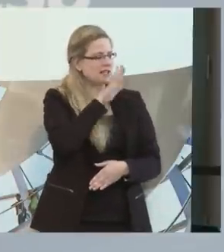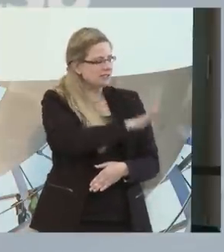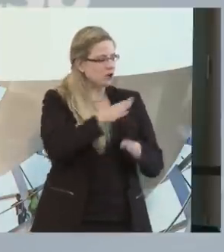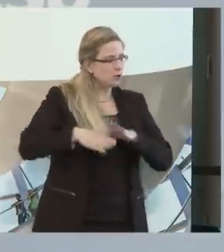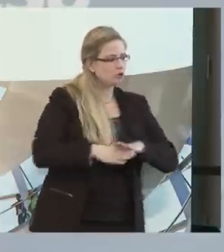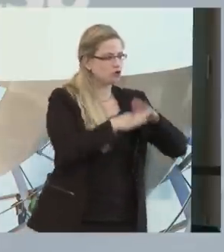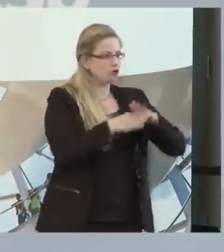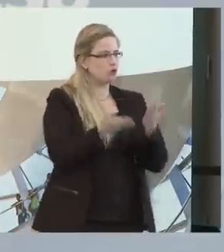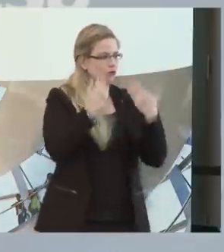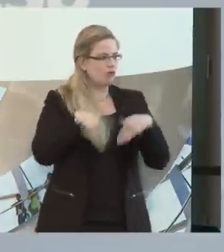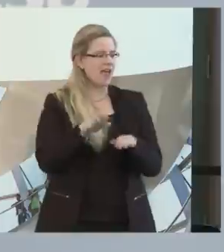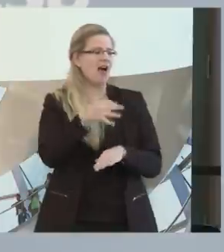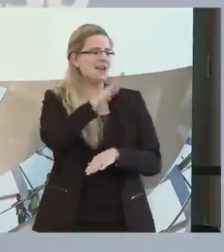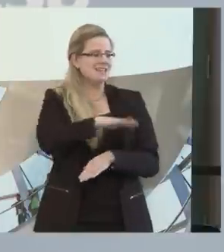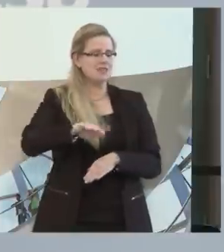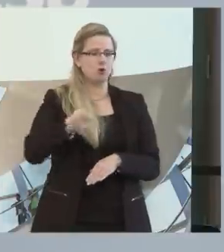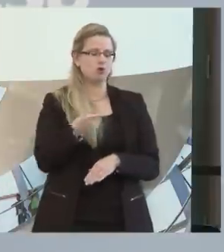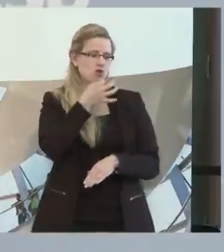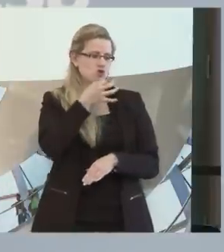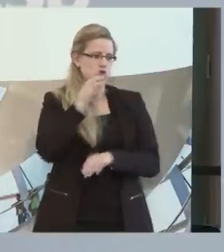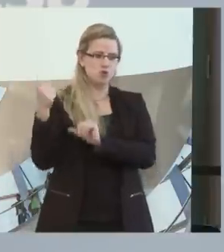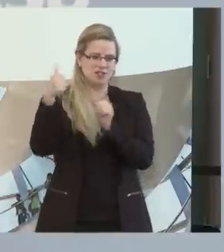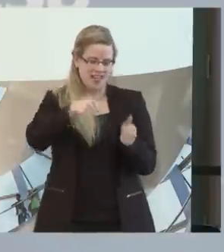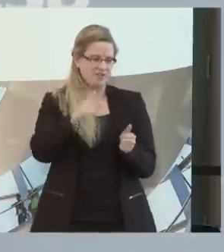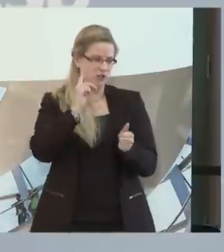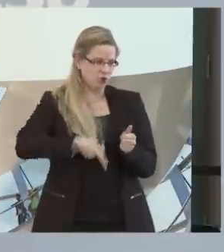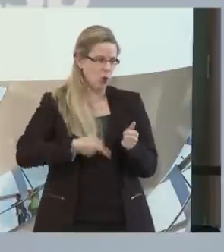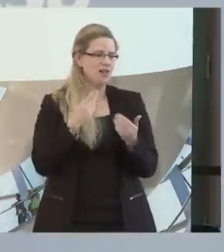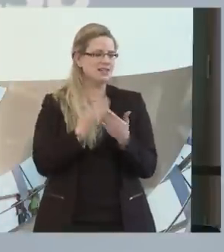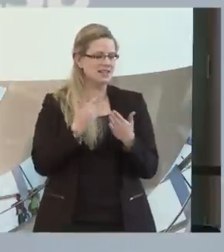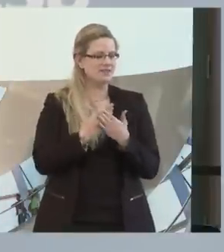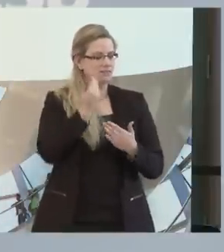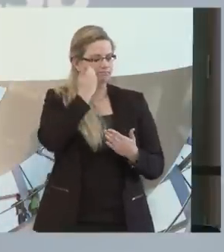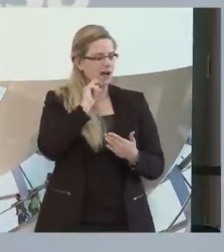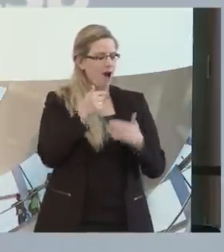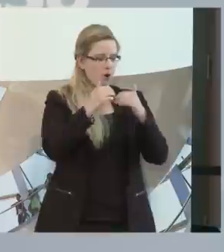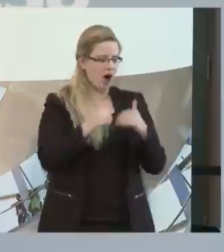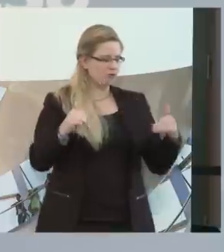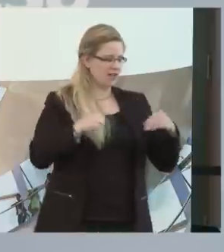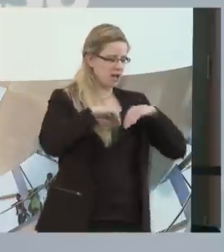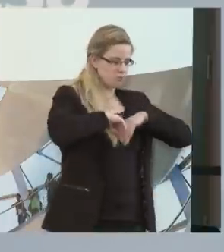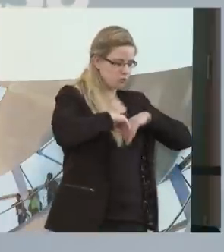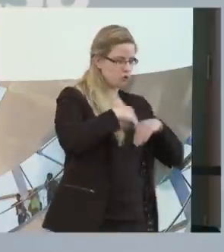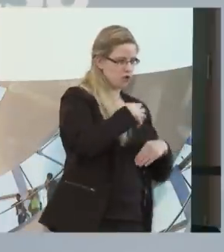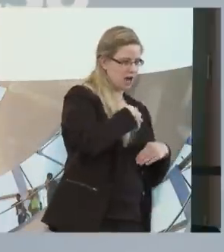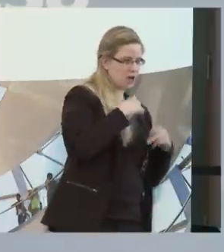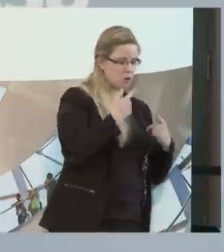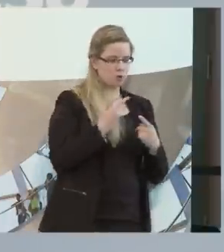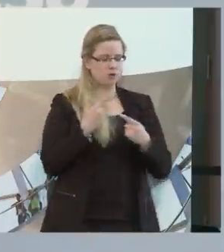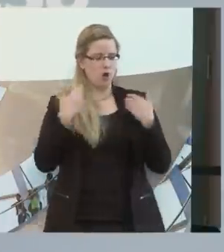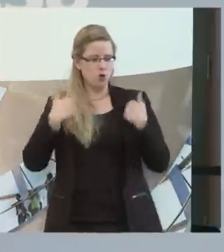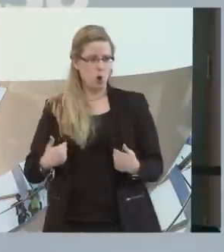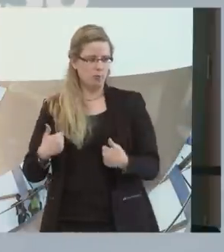das heißt von der Kinder- und Jugendhilfe und dass wir nicht unterteilen zwischen psychischen und körperlichen Erkrankungen. Dass wir da wirklich eine Linie